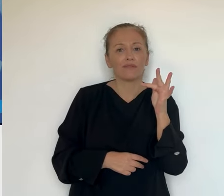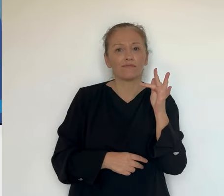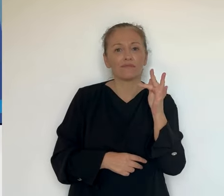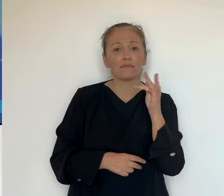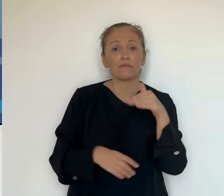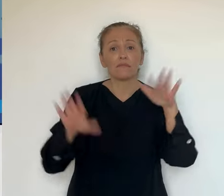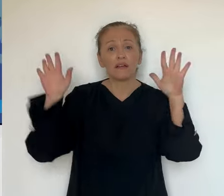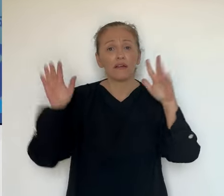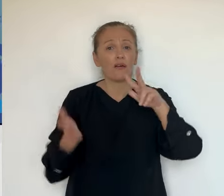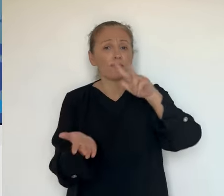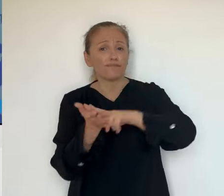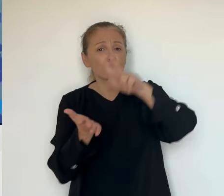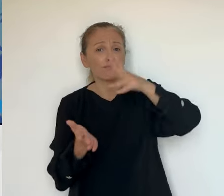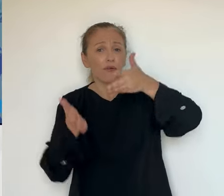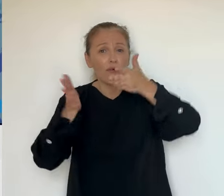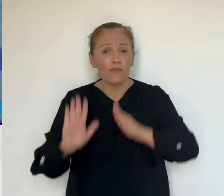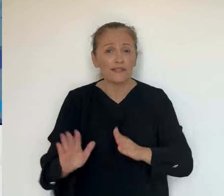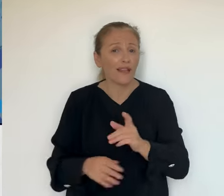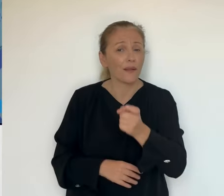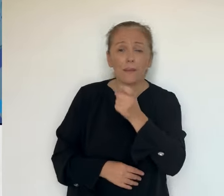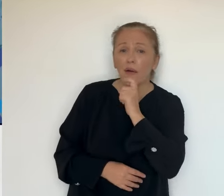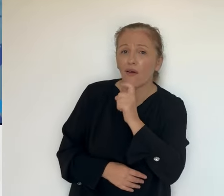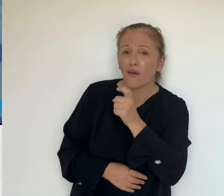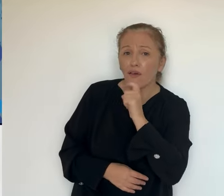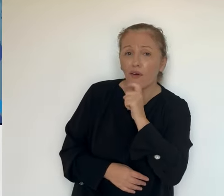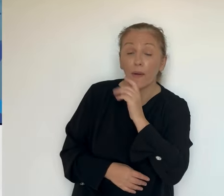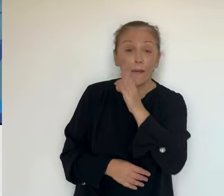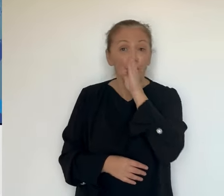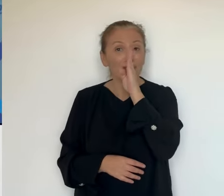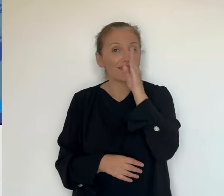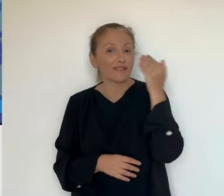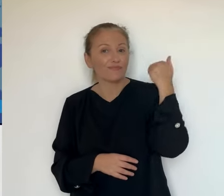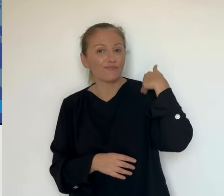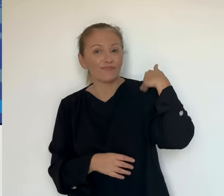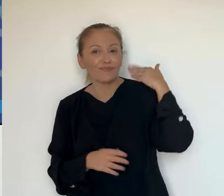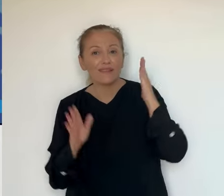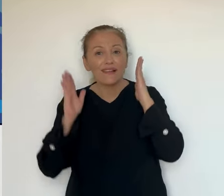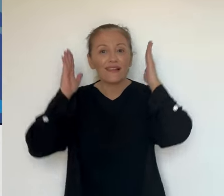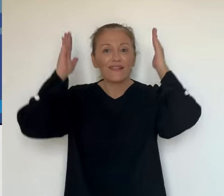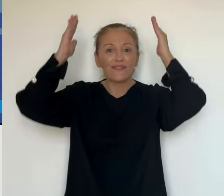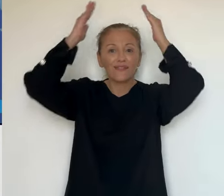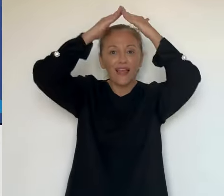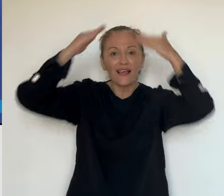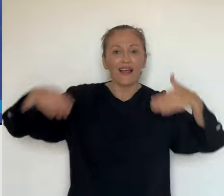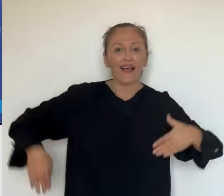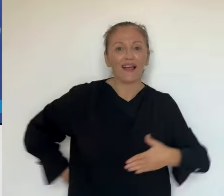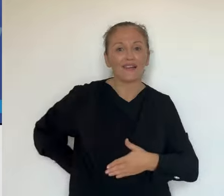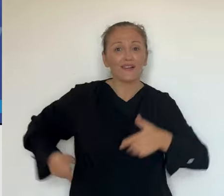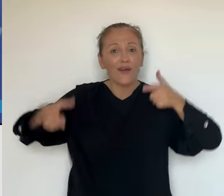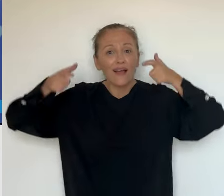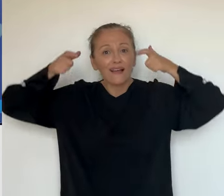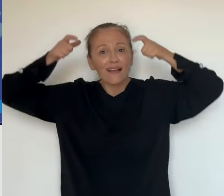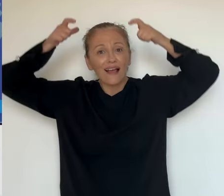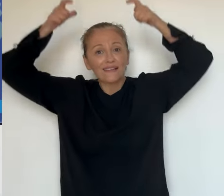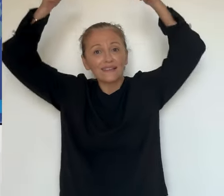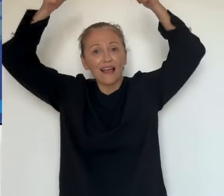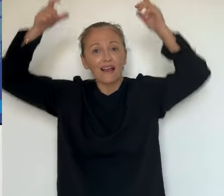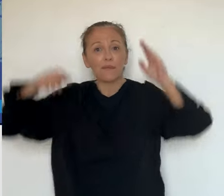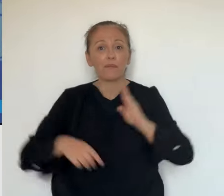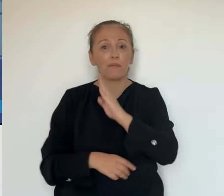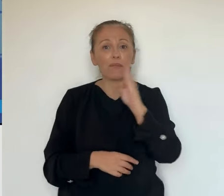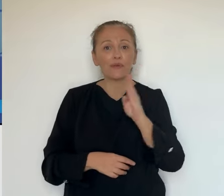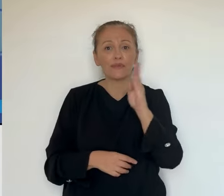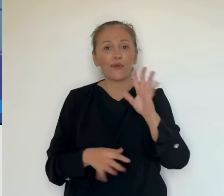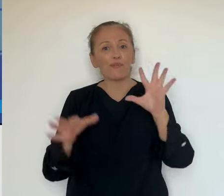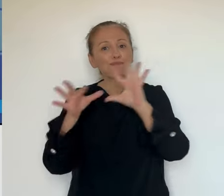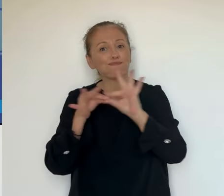d'une conférence de presse, le cardinal François Boustillaud, évêque d'Ajaccio, a tenu à se montrer plus que rassurant. Le pape François devrait être présent en